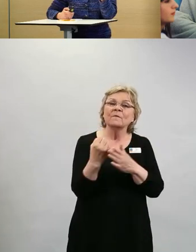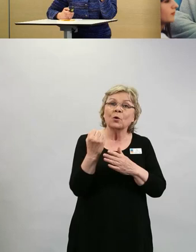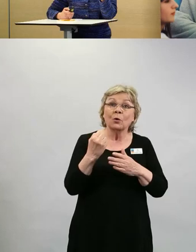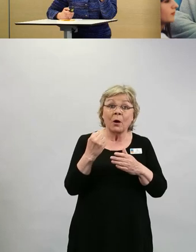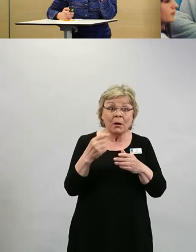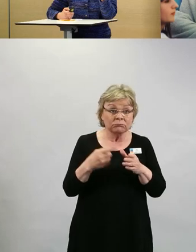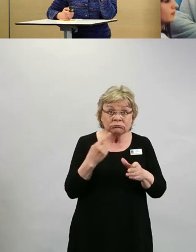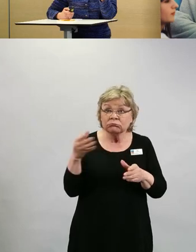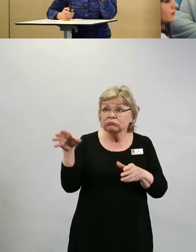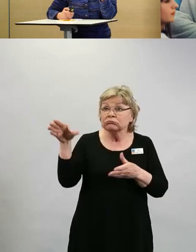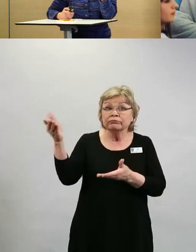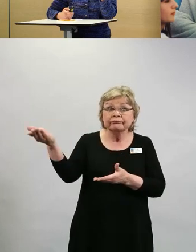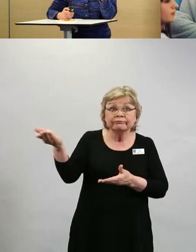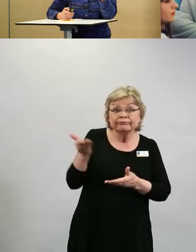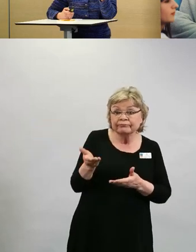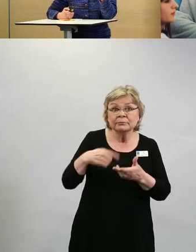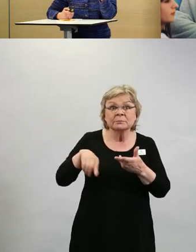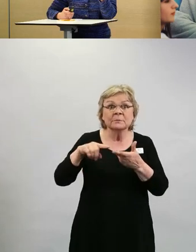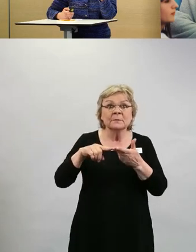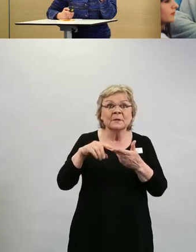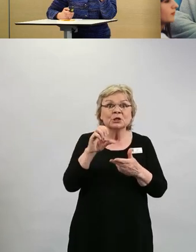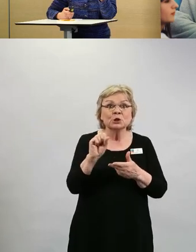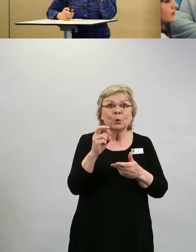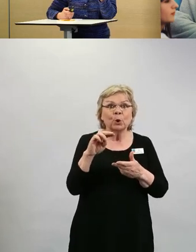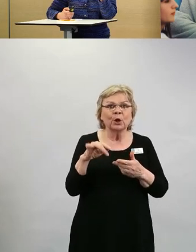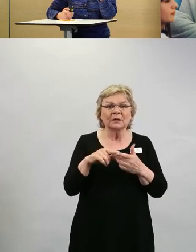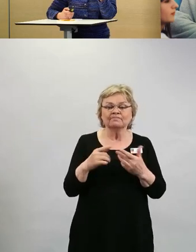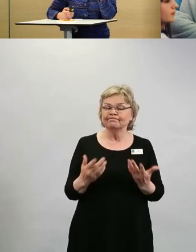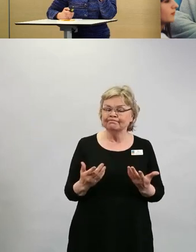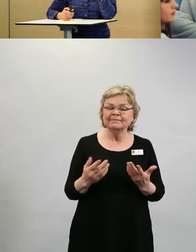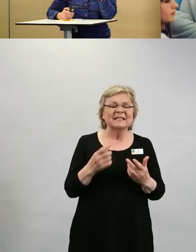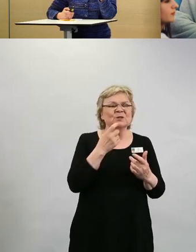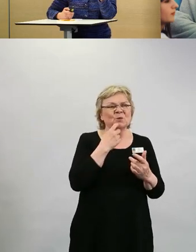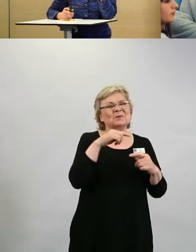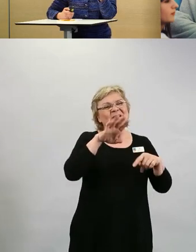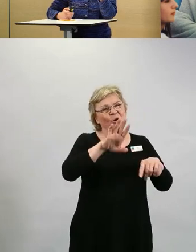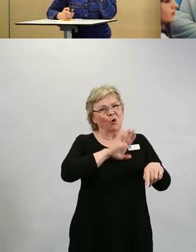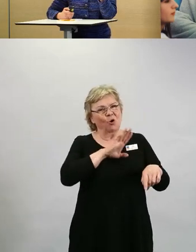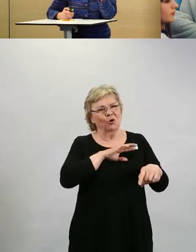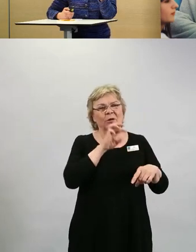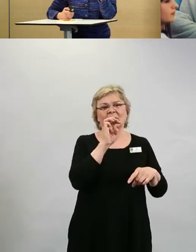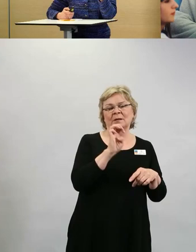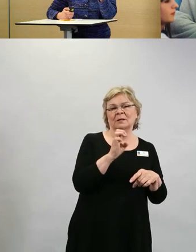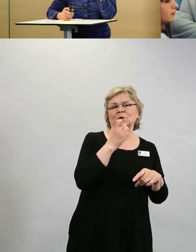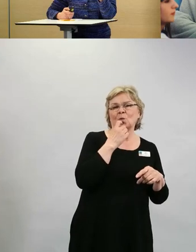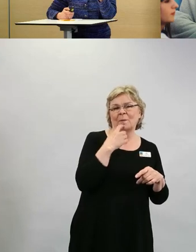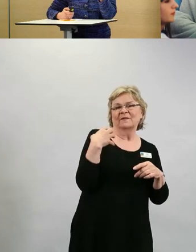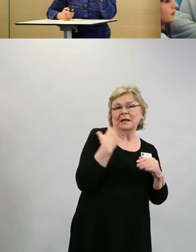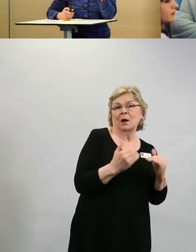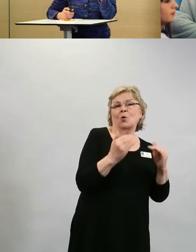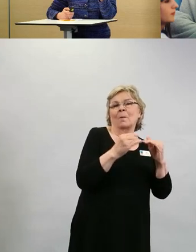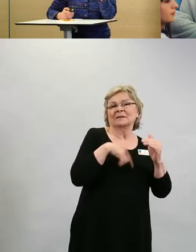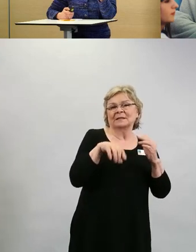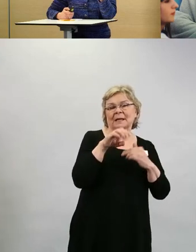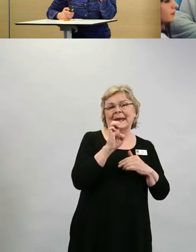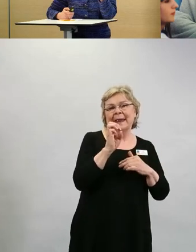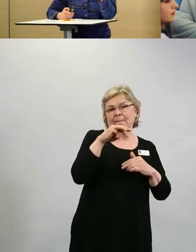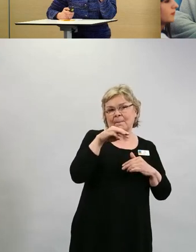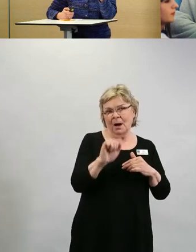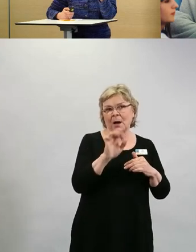Meillä on periaatepäätös siitä, että Suomessa käytetään EU-lääkeviranomaisen EMAn hyväksymiä myyntiluvallisia rokotteita.